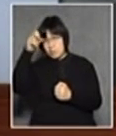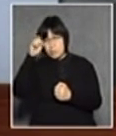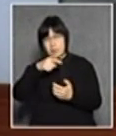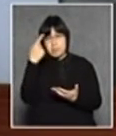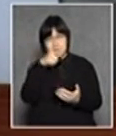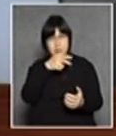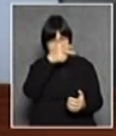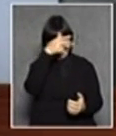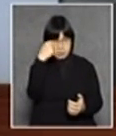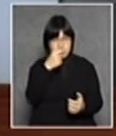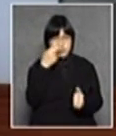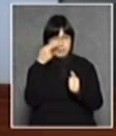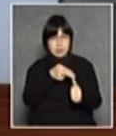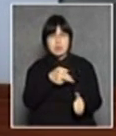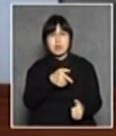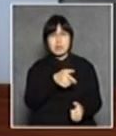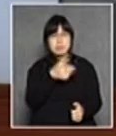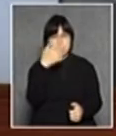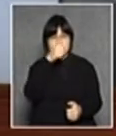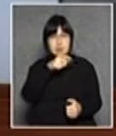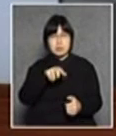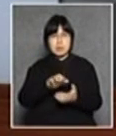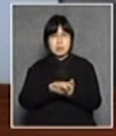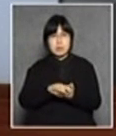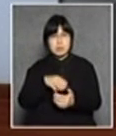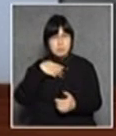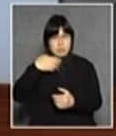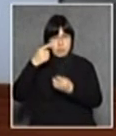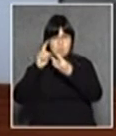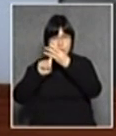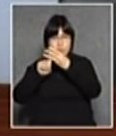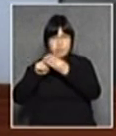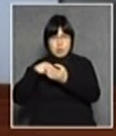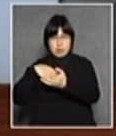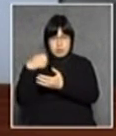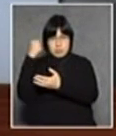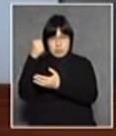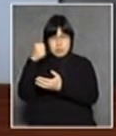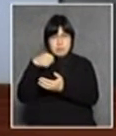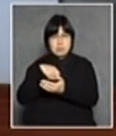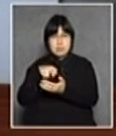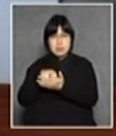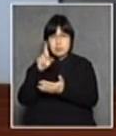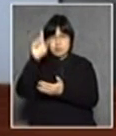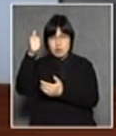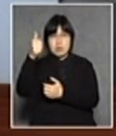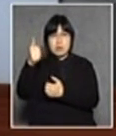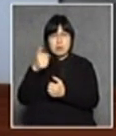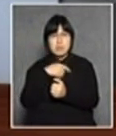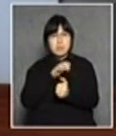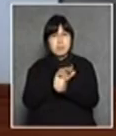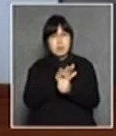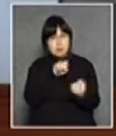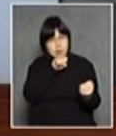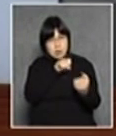特首是不是一軍權神授現在這個上帝好一點跟你開會